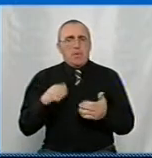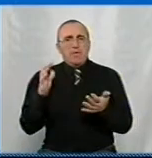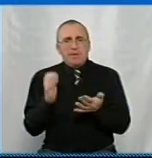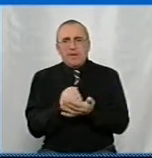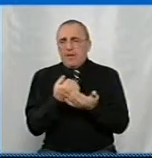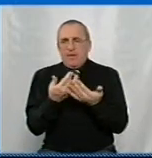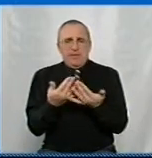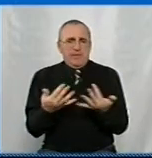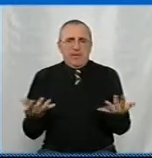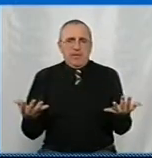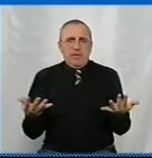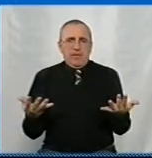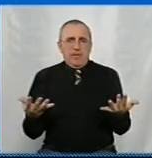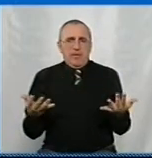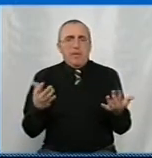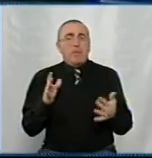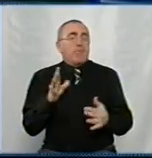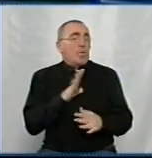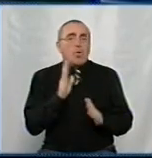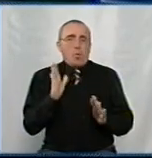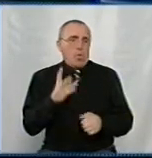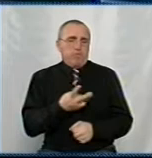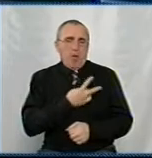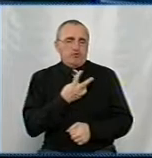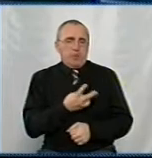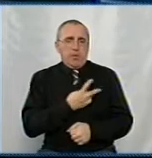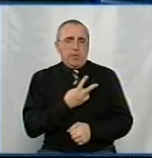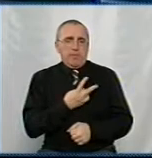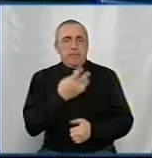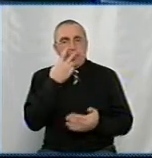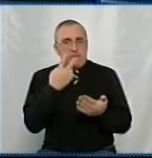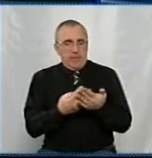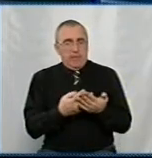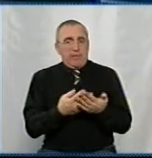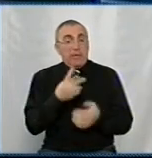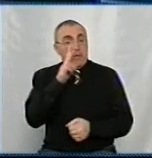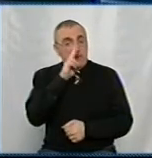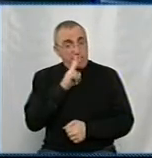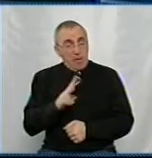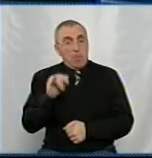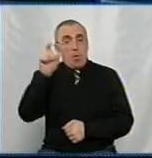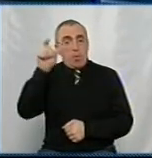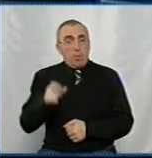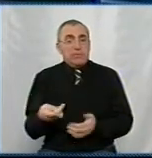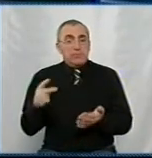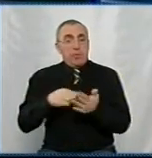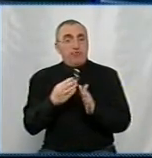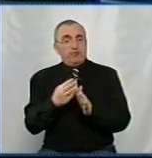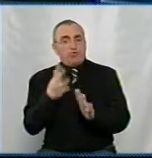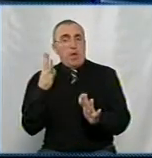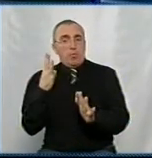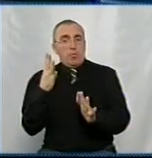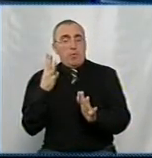кілька моментів, коли ви можете передатися. Було бажання. Було б такі бажання. Дивіться, все ж таки, два місяці, і людина стає в чергу